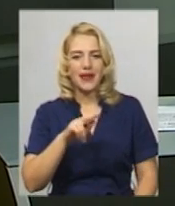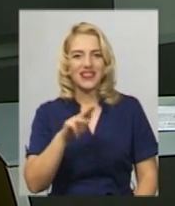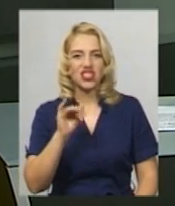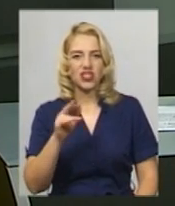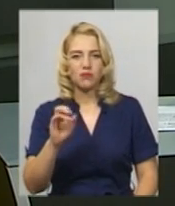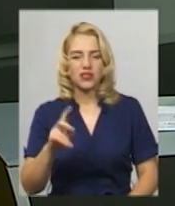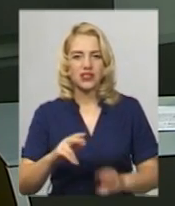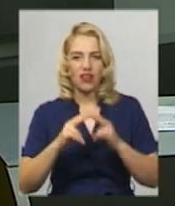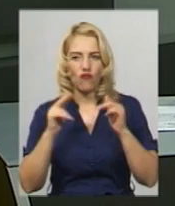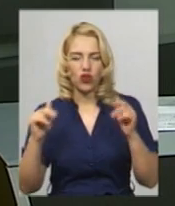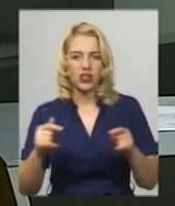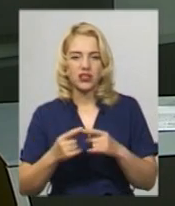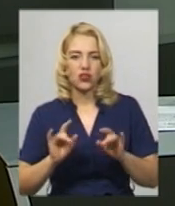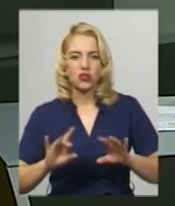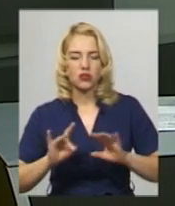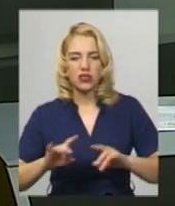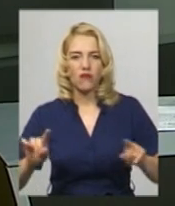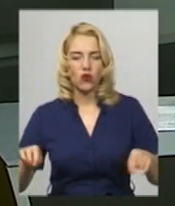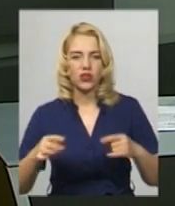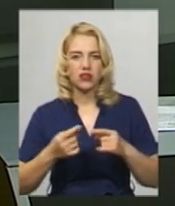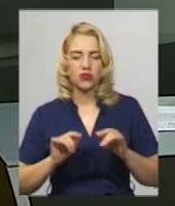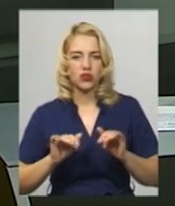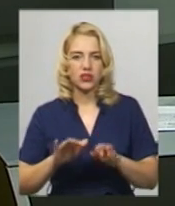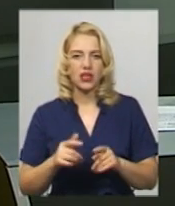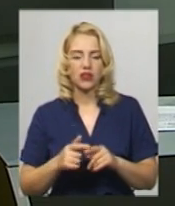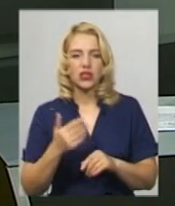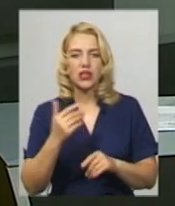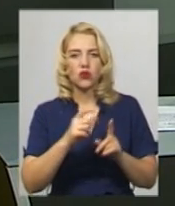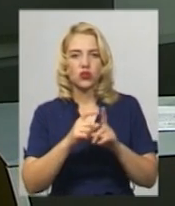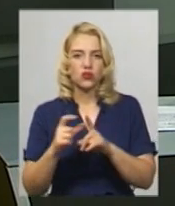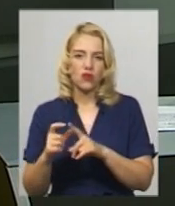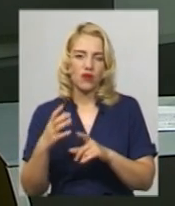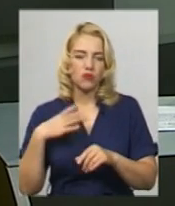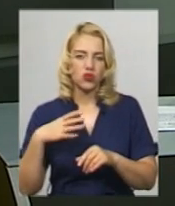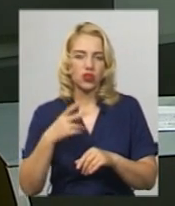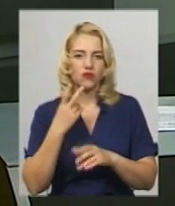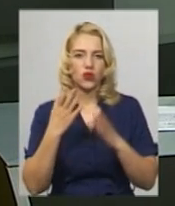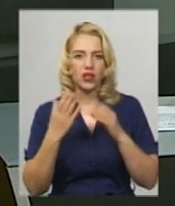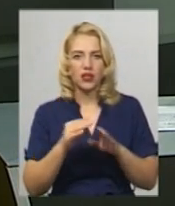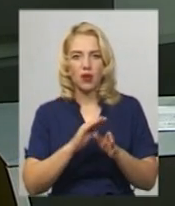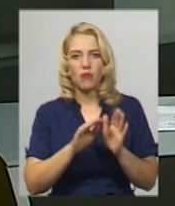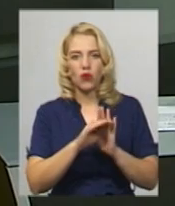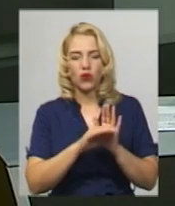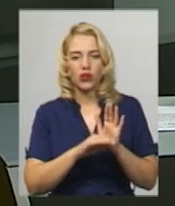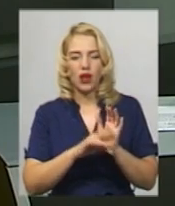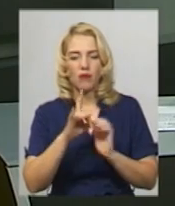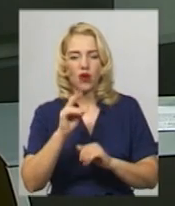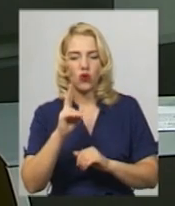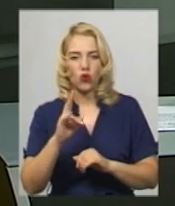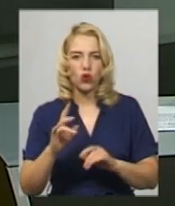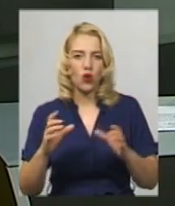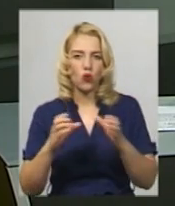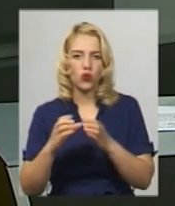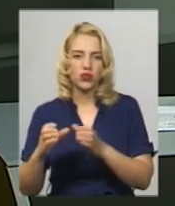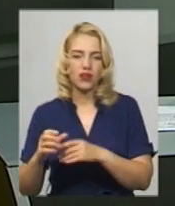повідомив організатор заходу Володимир Бадлюк. За його словами, на глядачів очікується дводена рок-програма, рок-гуртів, фаєр-шоу,